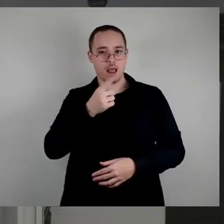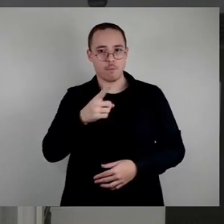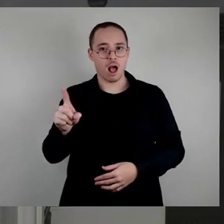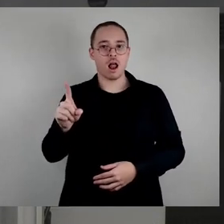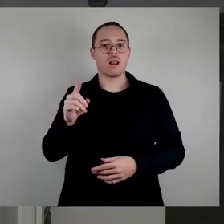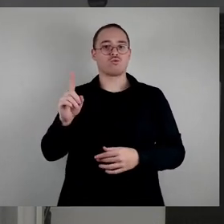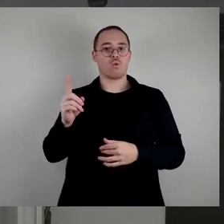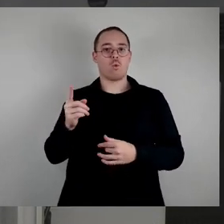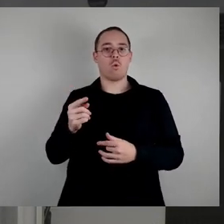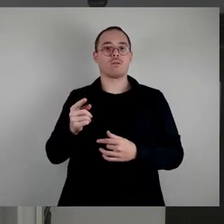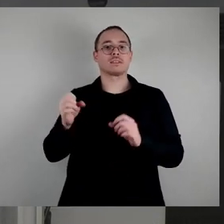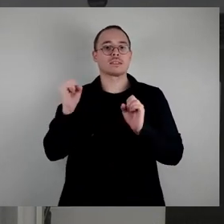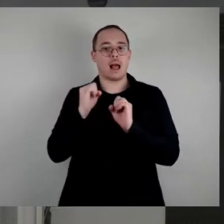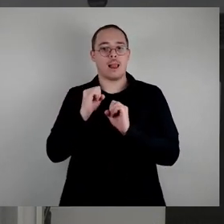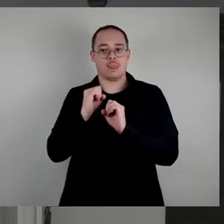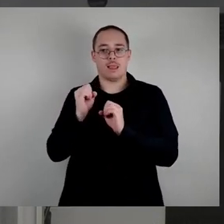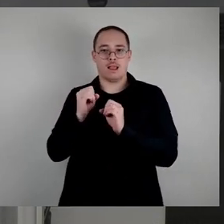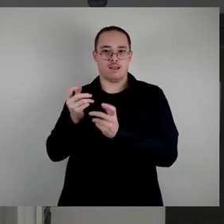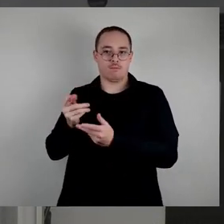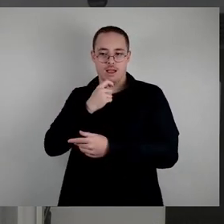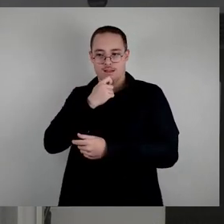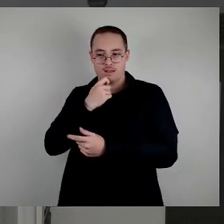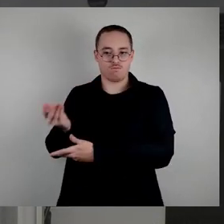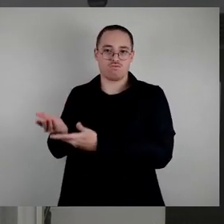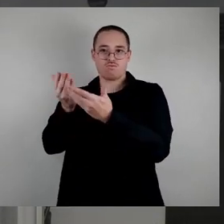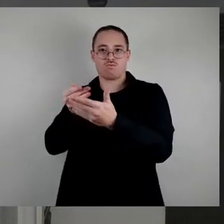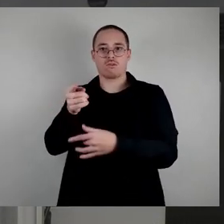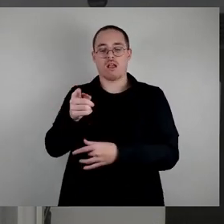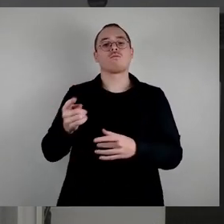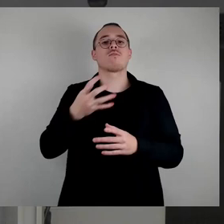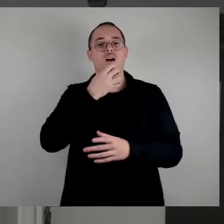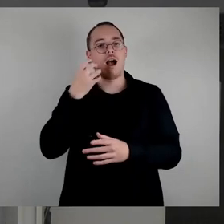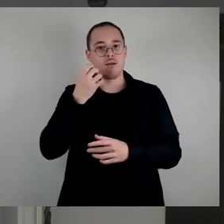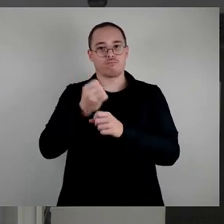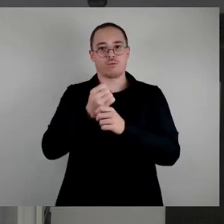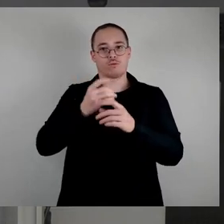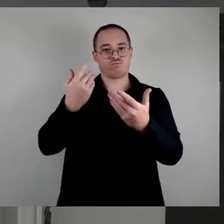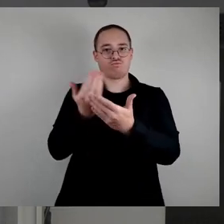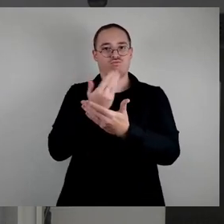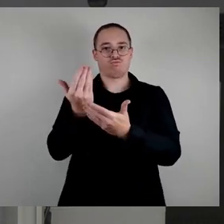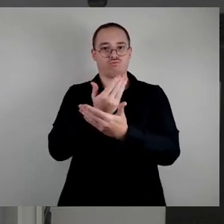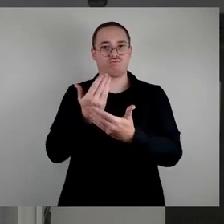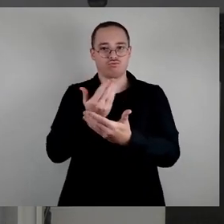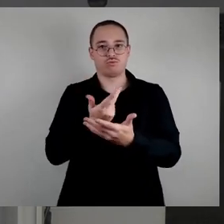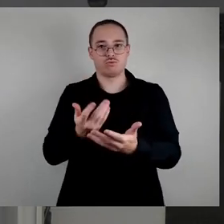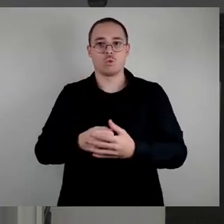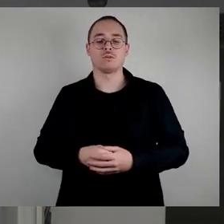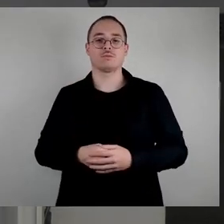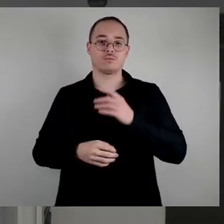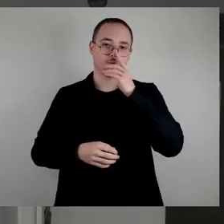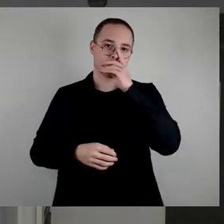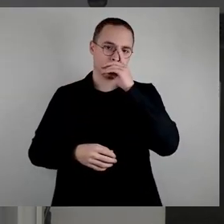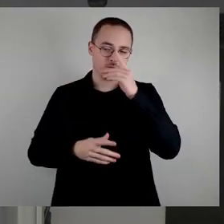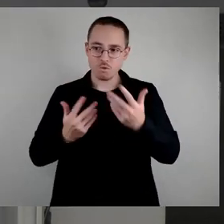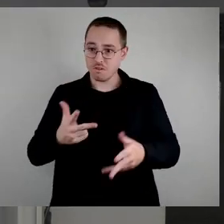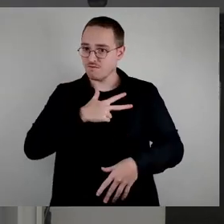Zubereitungsarten in irgendwie einen Küchenraum zu stecken, das funktioniert überhaupt nicht, weder räumlich noch finanziell. Und das zeigt einfach, wie